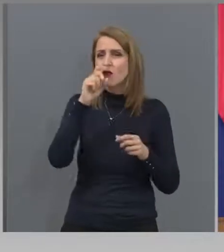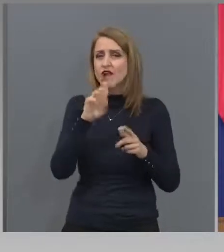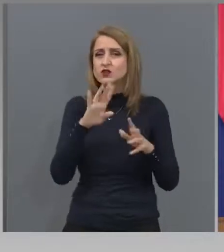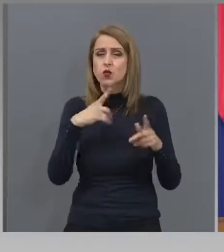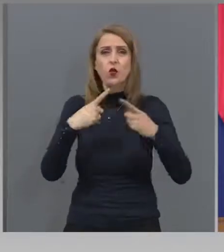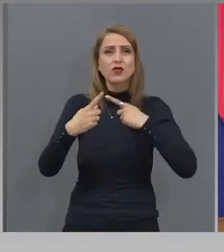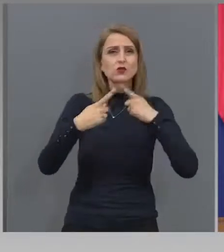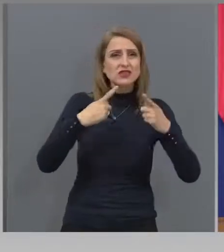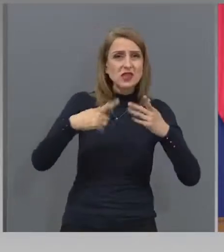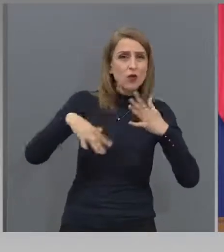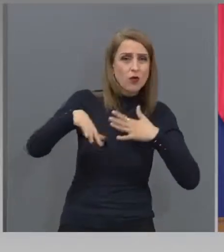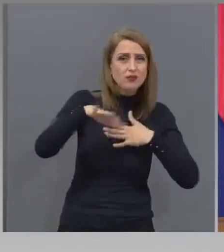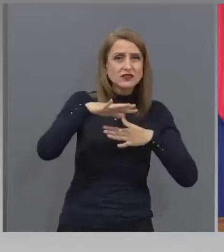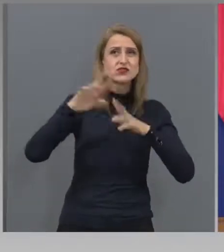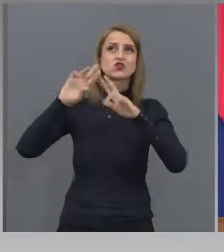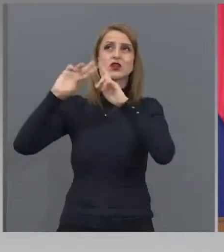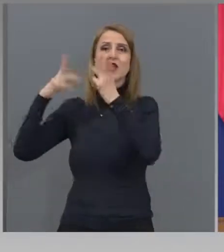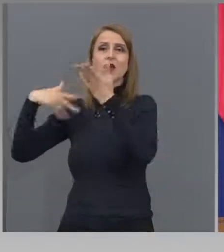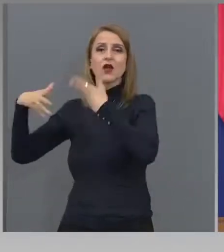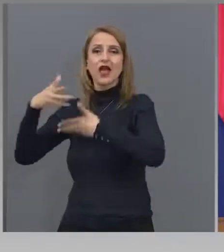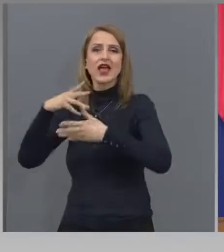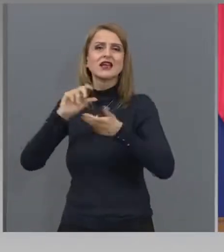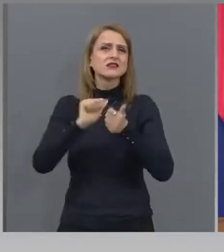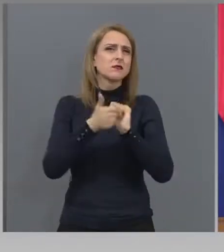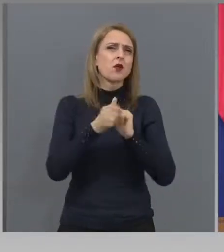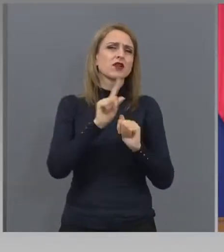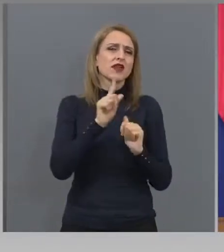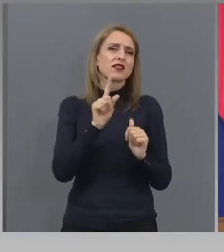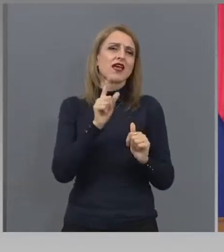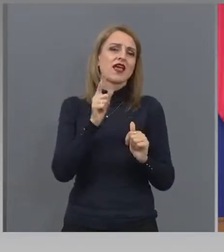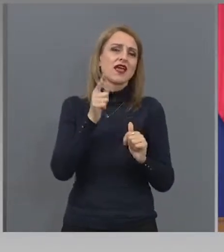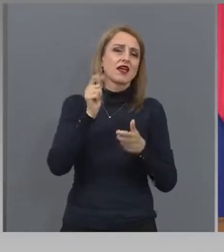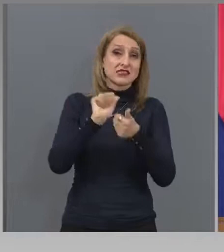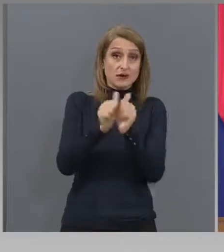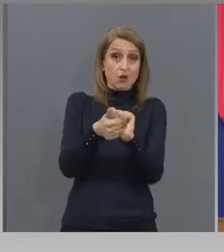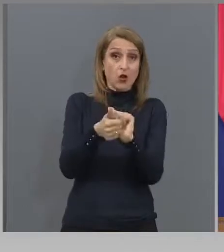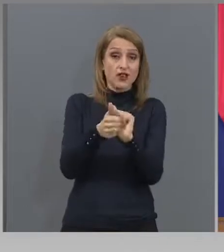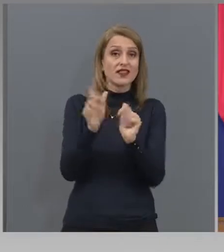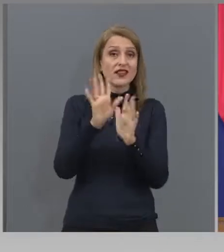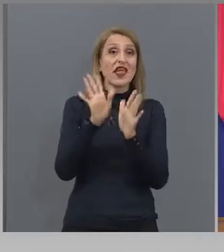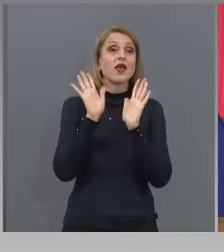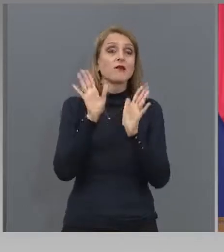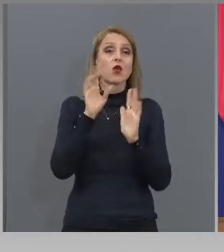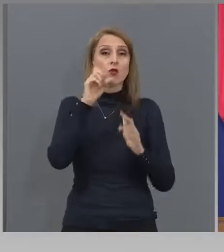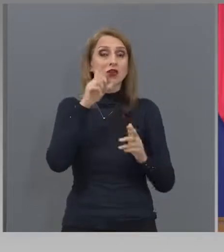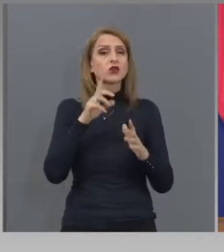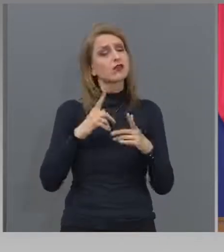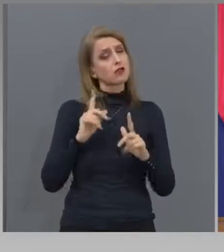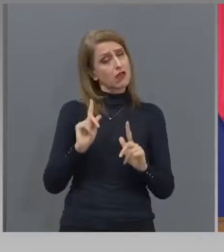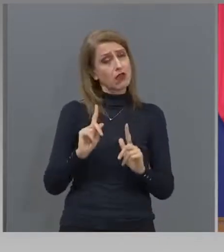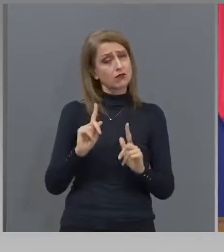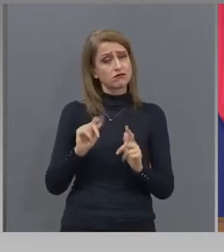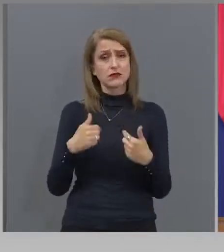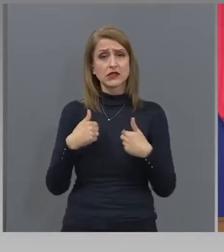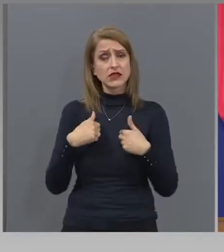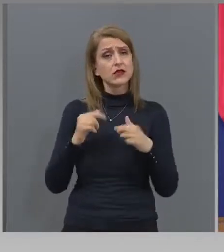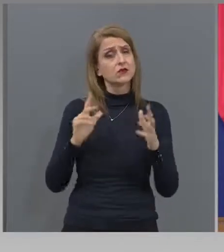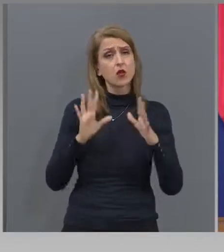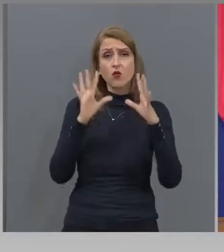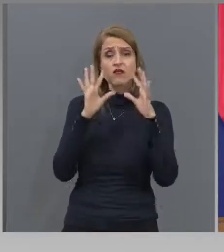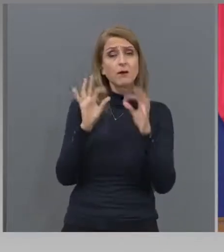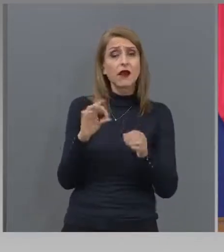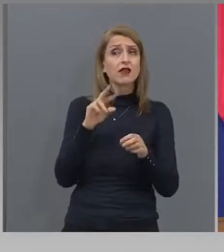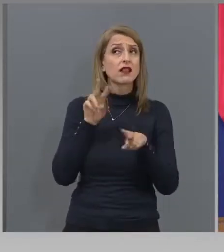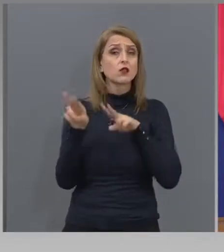-глобални, сигурно, спорта не е маловажен, но не знам, нали бихте желал да отговорите. Много внимателно наблюдаваме какво се